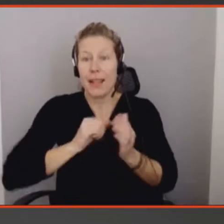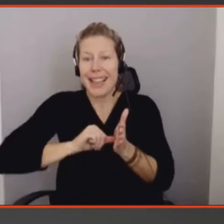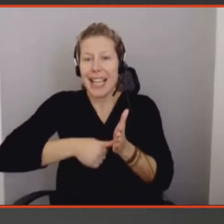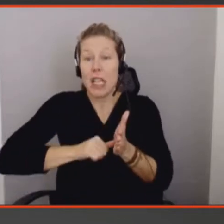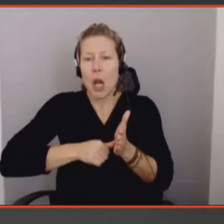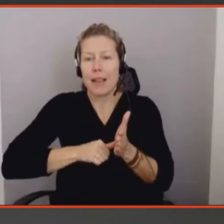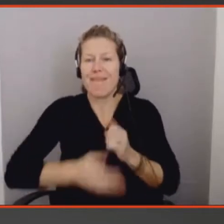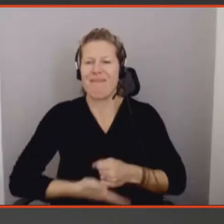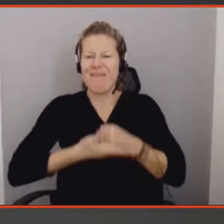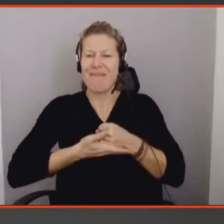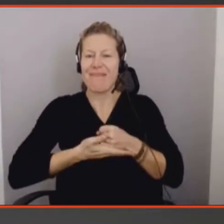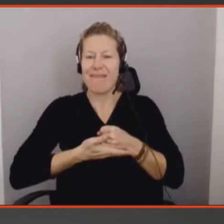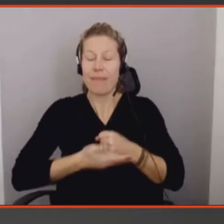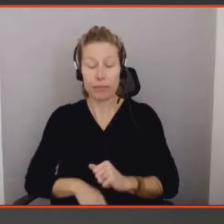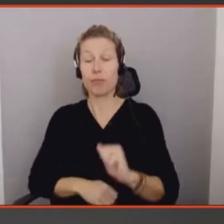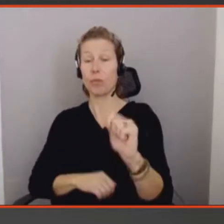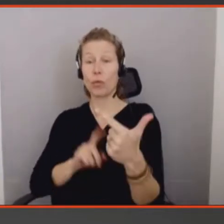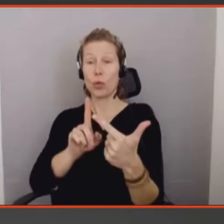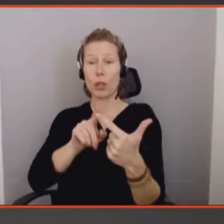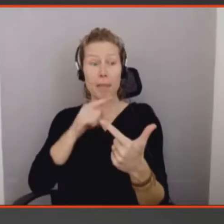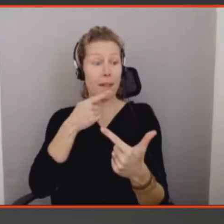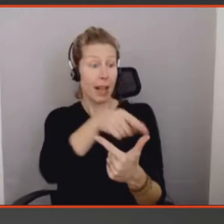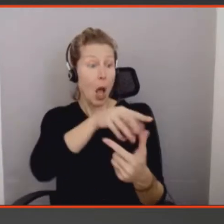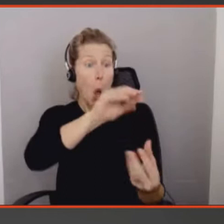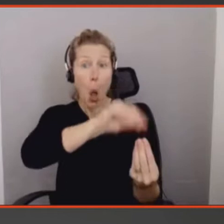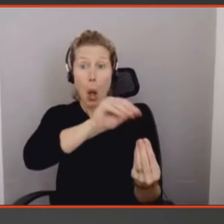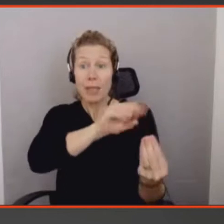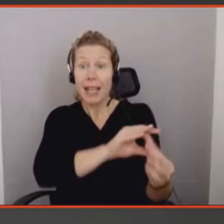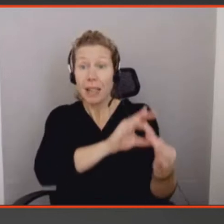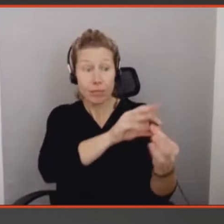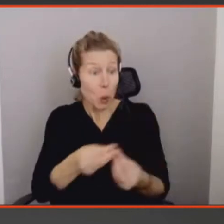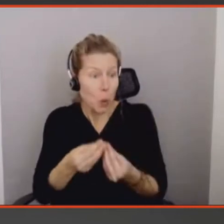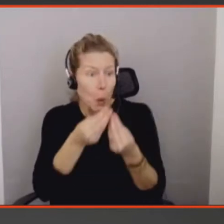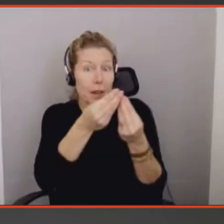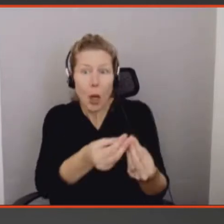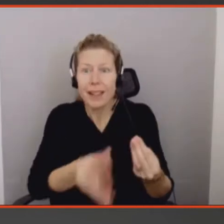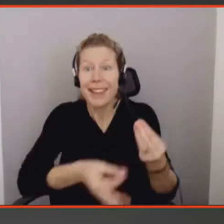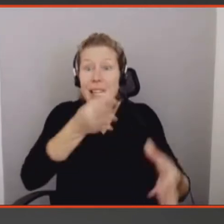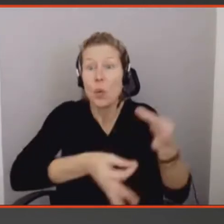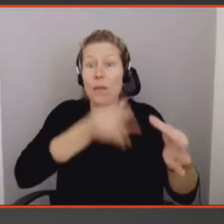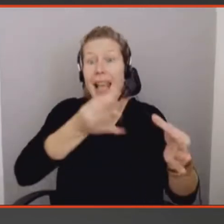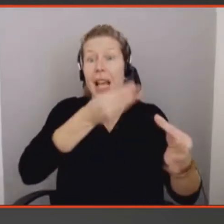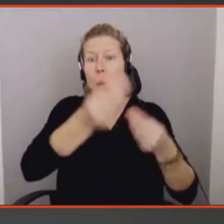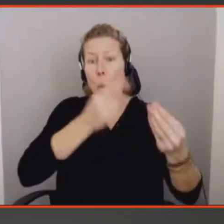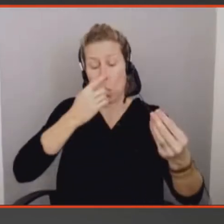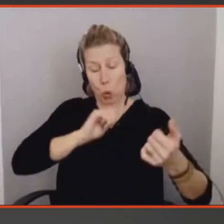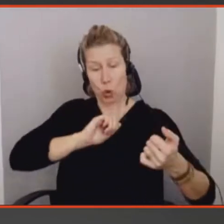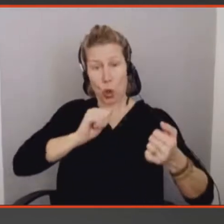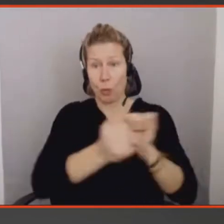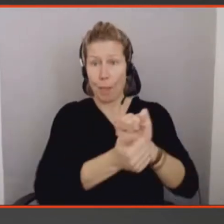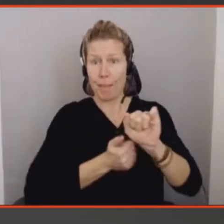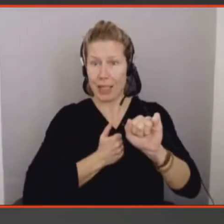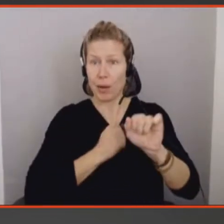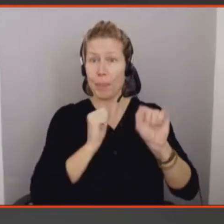soutient la découverte ou des expériences transformatives qui mènent à un changement personnel ? La troisième, est-ce qu a une valeur au-delà de sa fonction